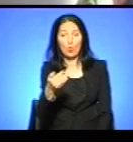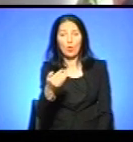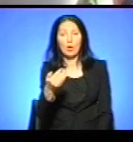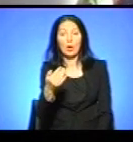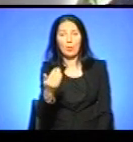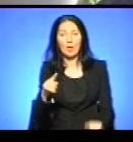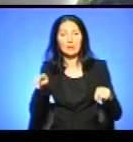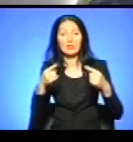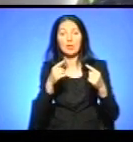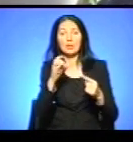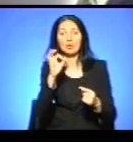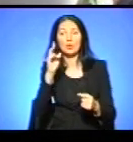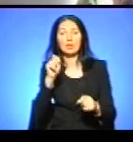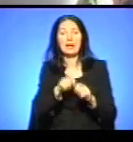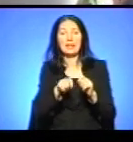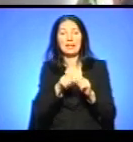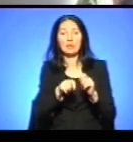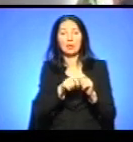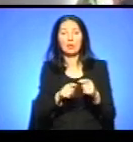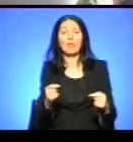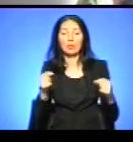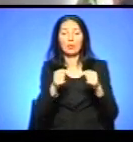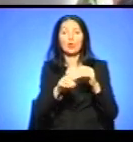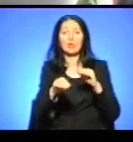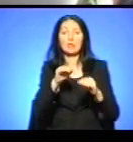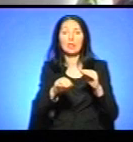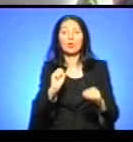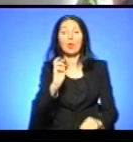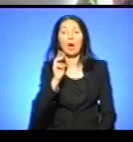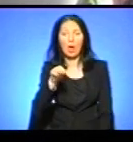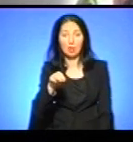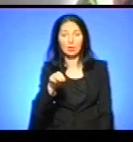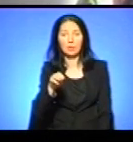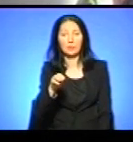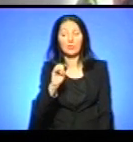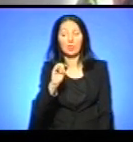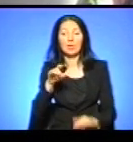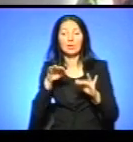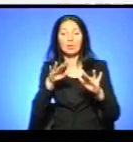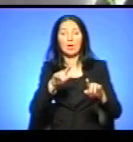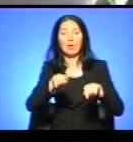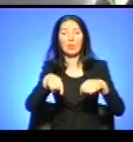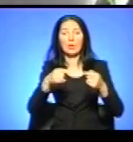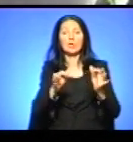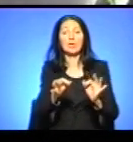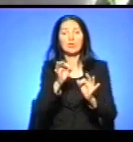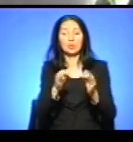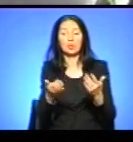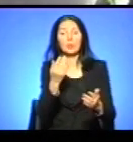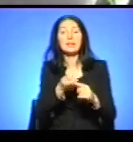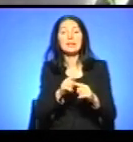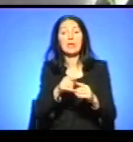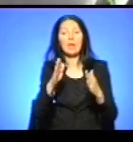створили соціальним інспектором, відповідно складено акт, і справа подана до суду. Якщо б цей